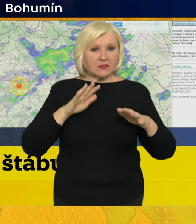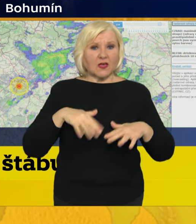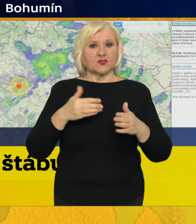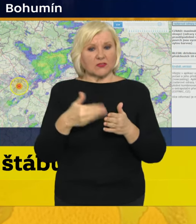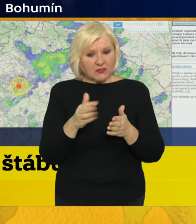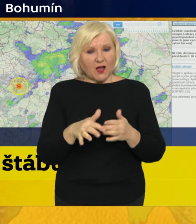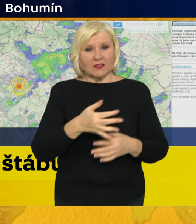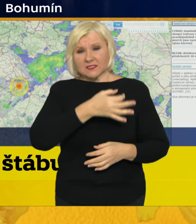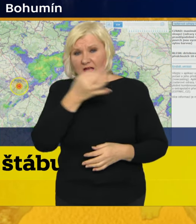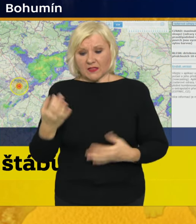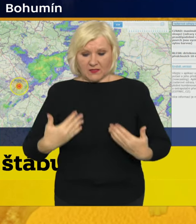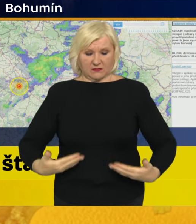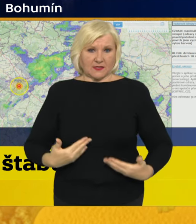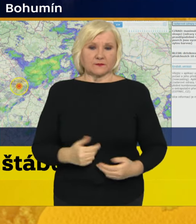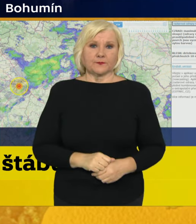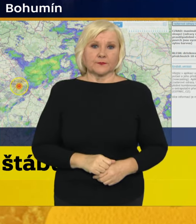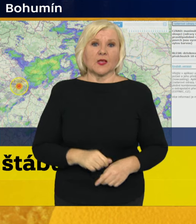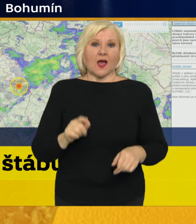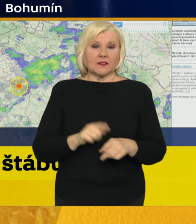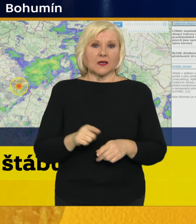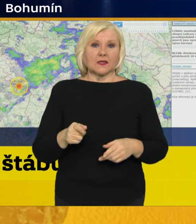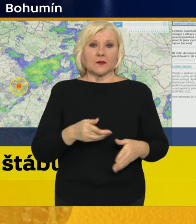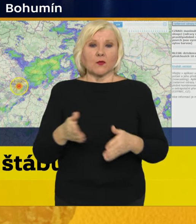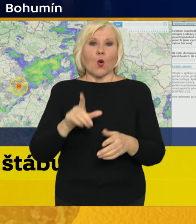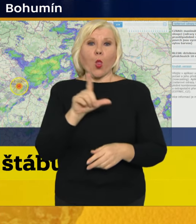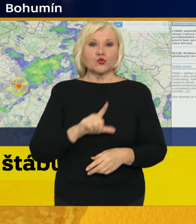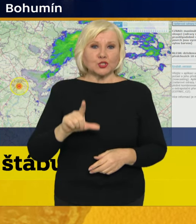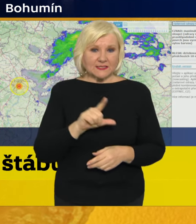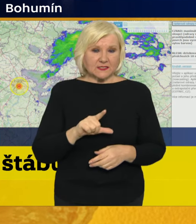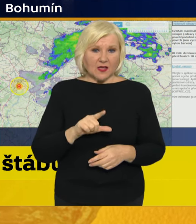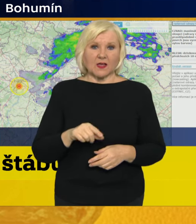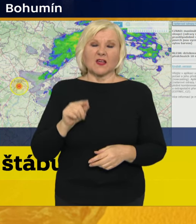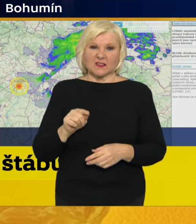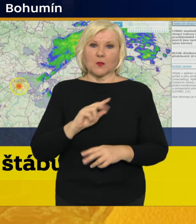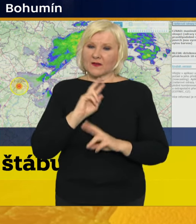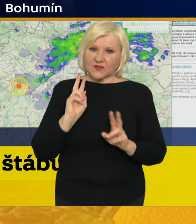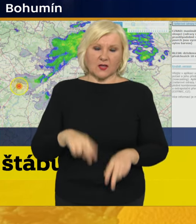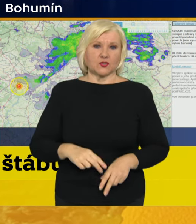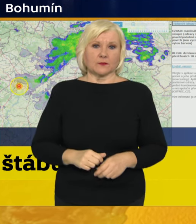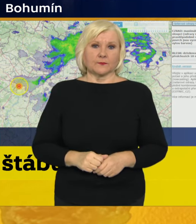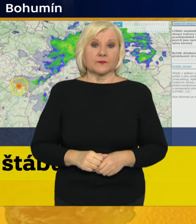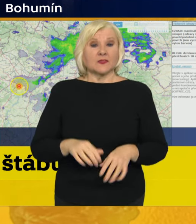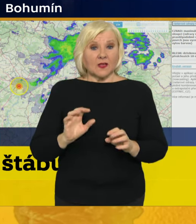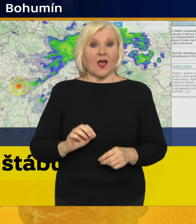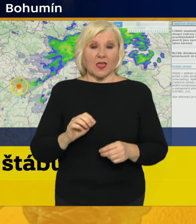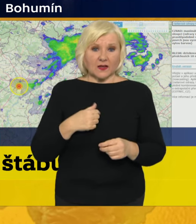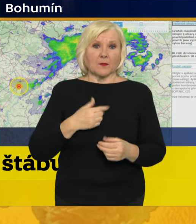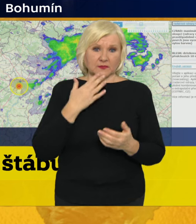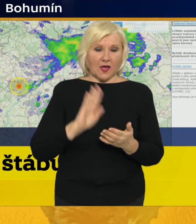po celý dnešní den a situace na povodí Lužnice je velmi závažná, byť se nám daří část